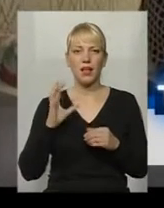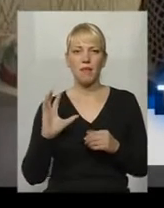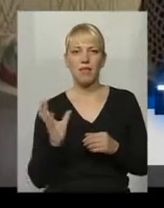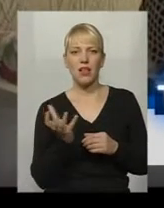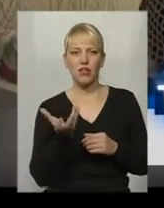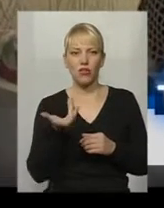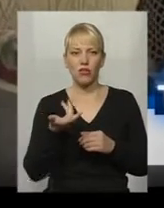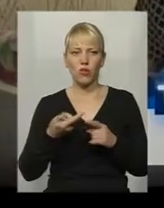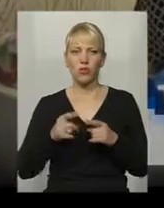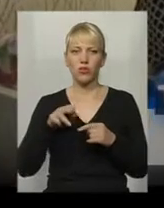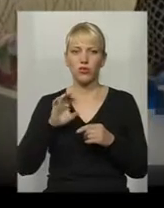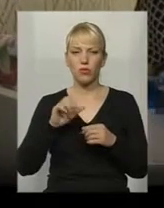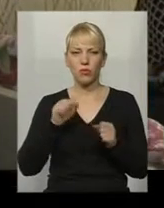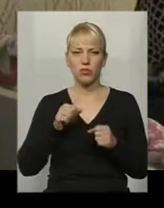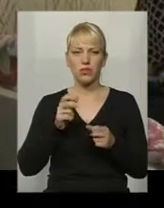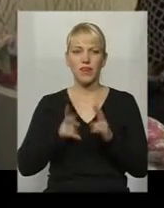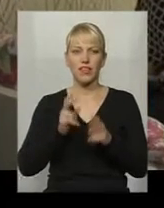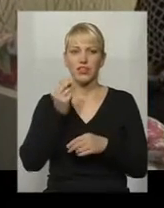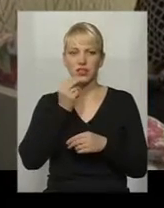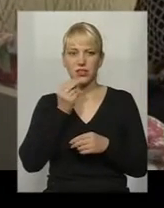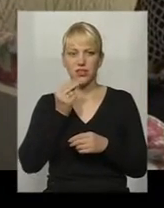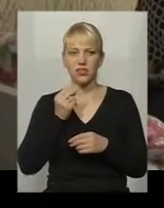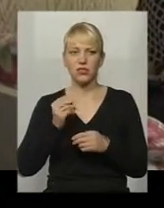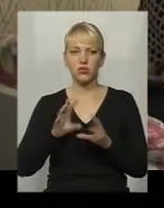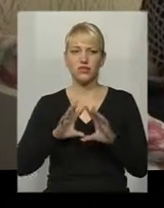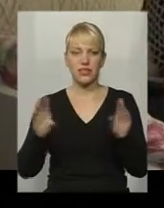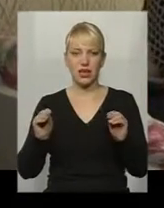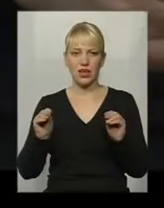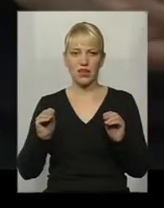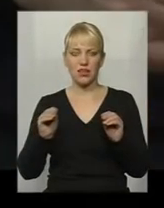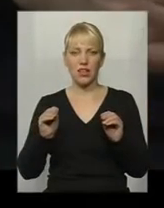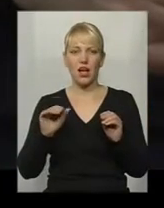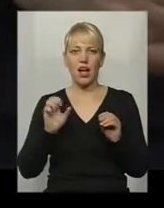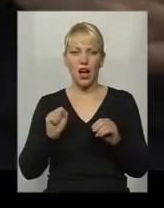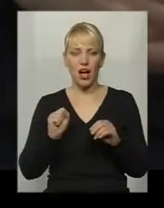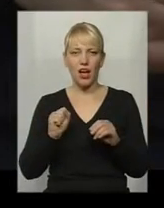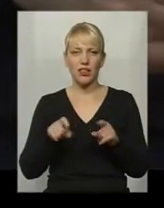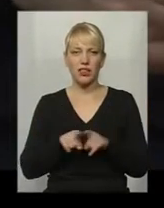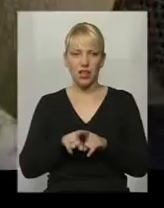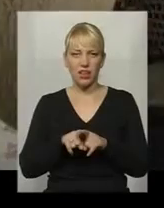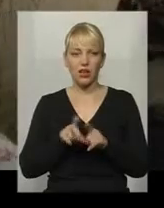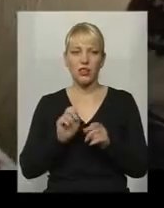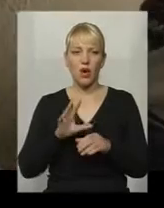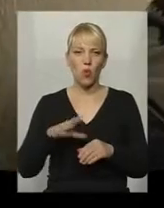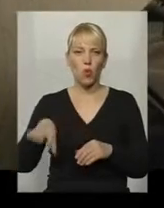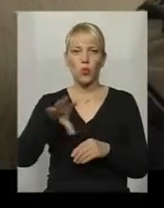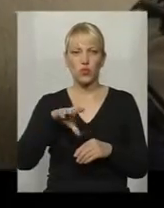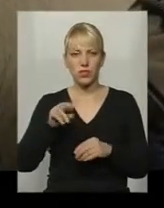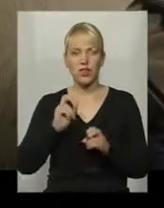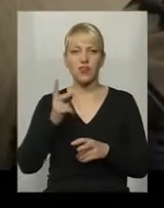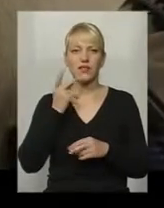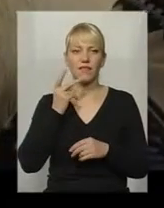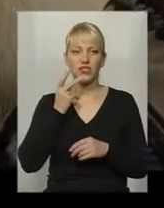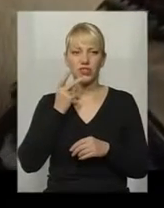розогрити їжу і все. А так, як усі, як завжди.